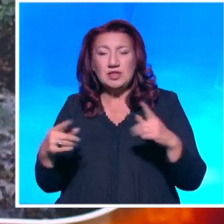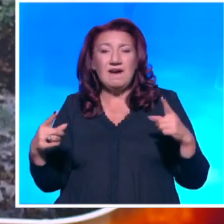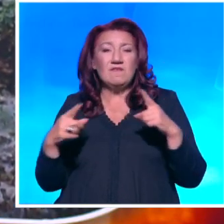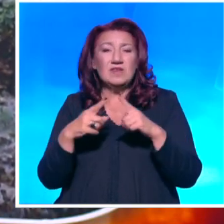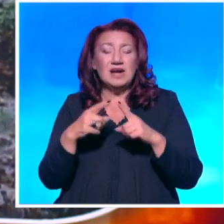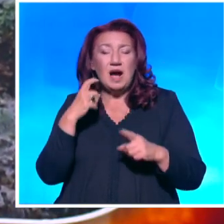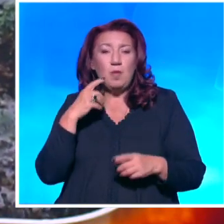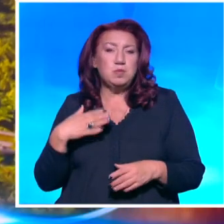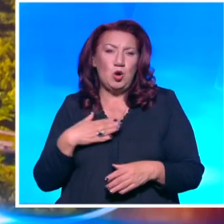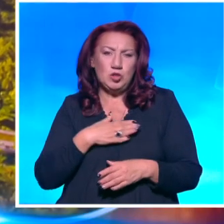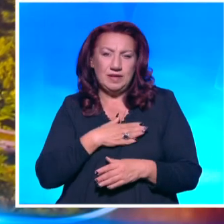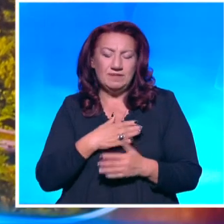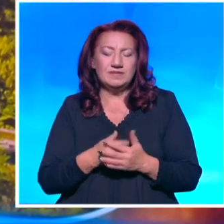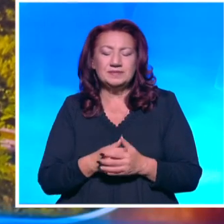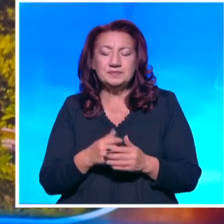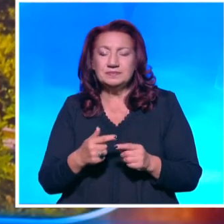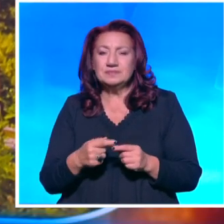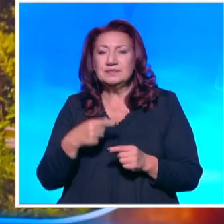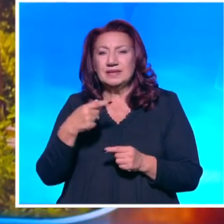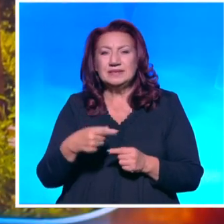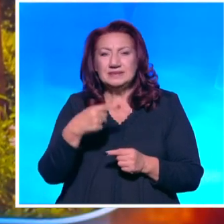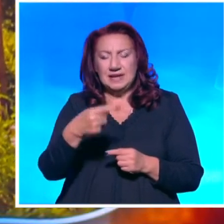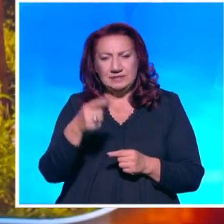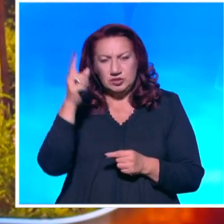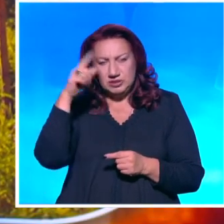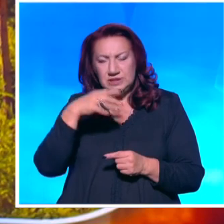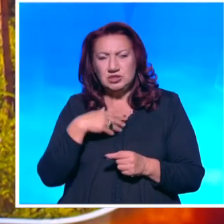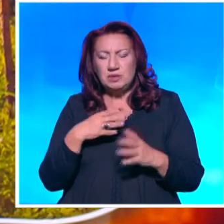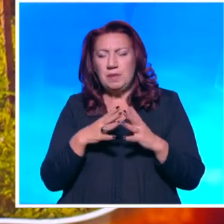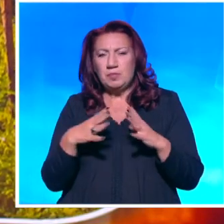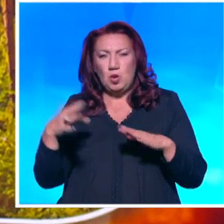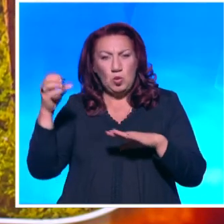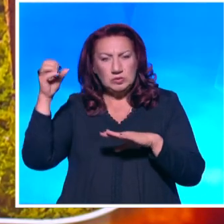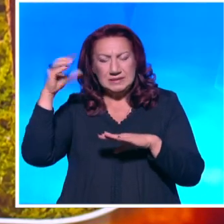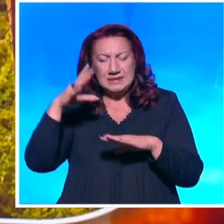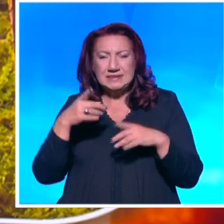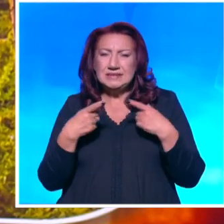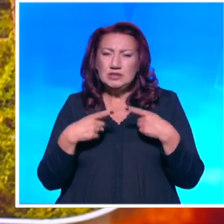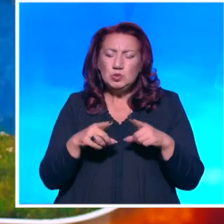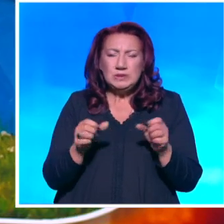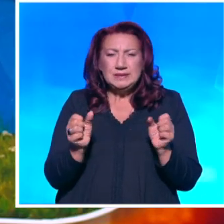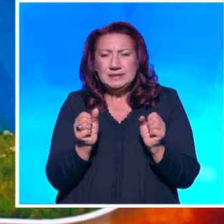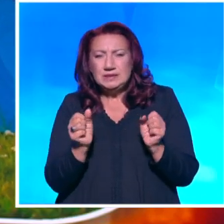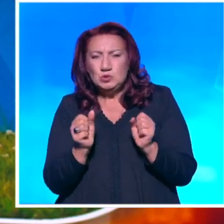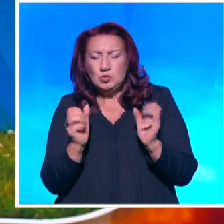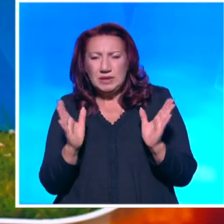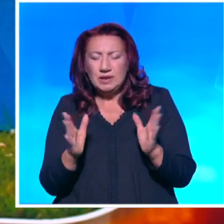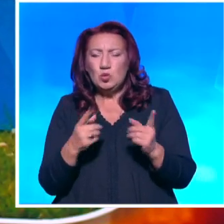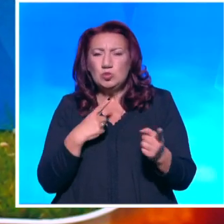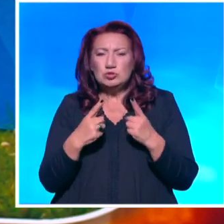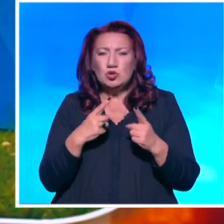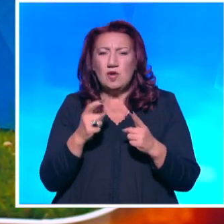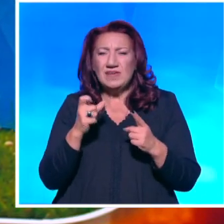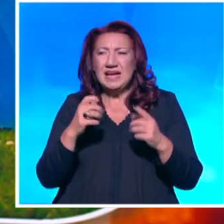И през следващите дни Ще имаме много слънчеви часове Сутрин ще бъде студено С условия за слана